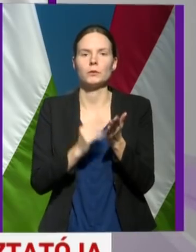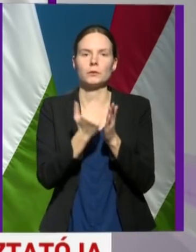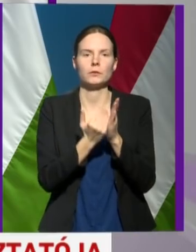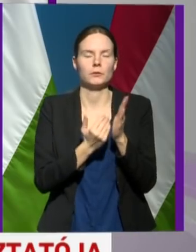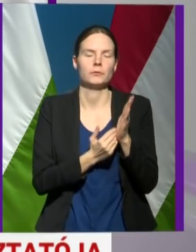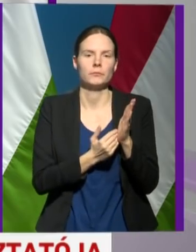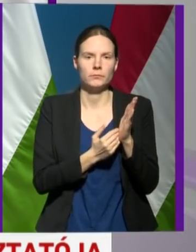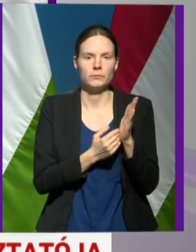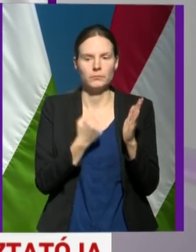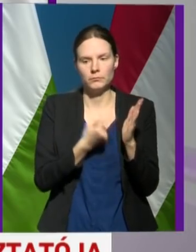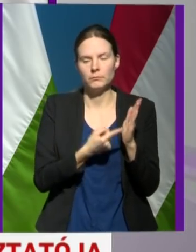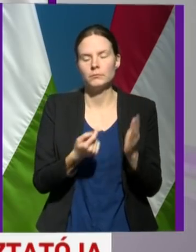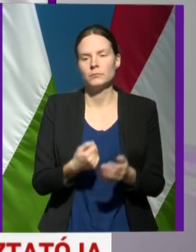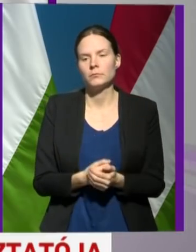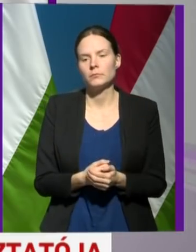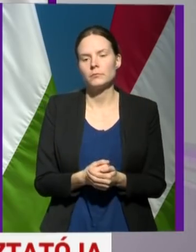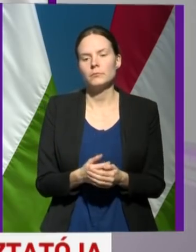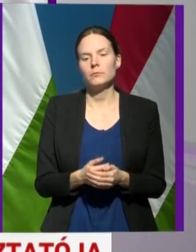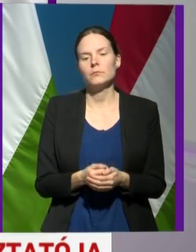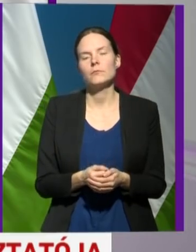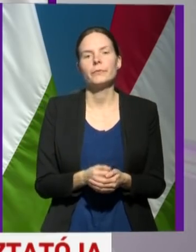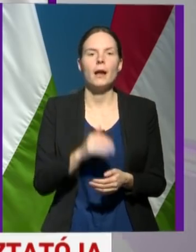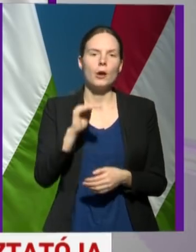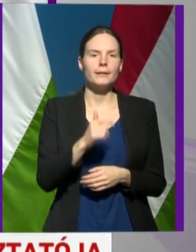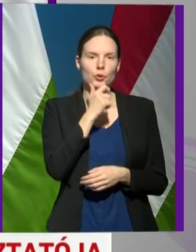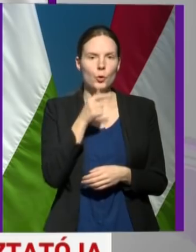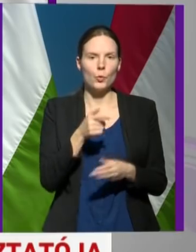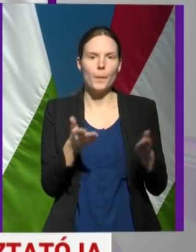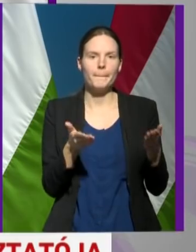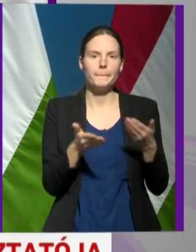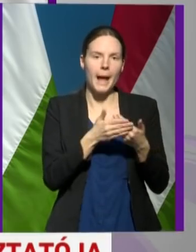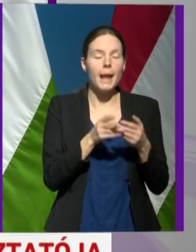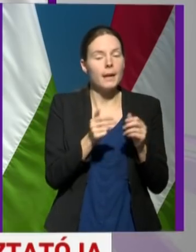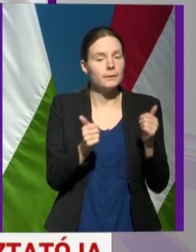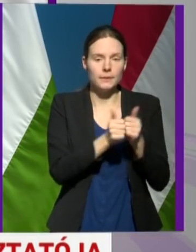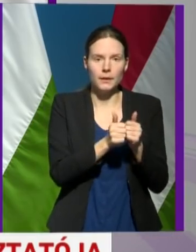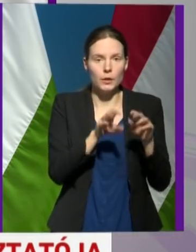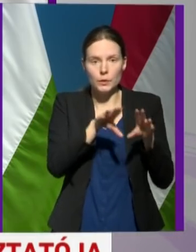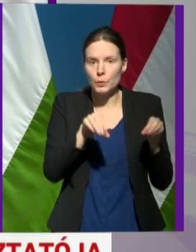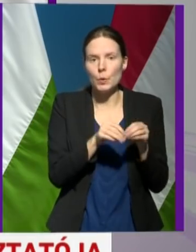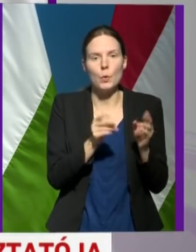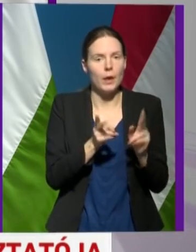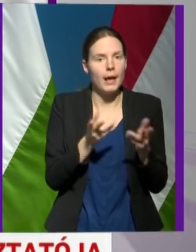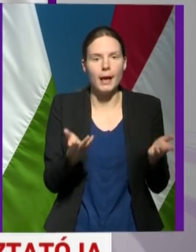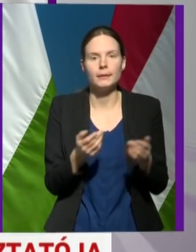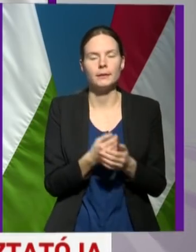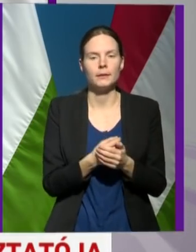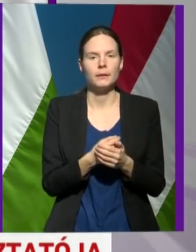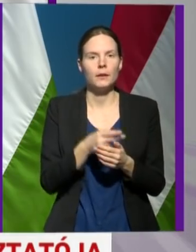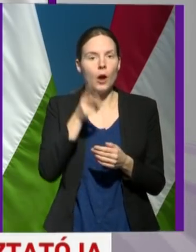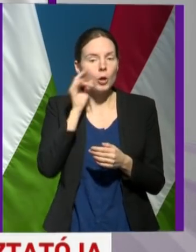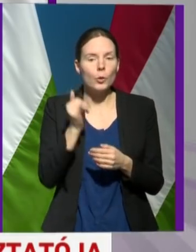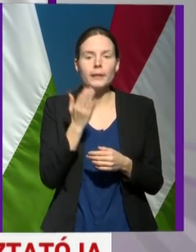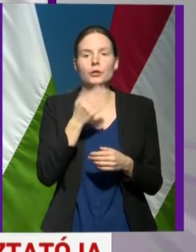érdekében. A kiskorú mellett ott lehet a szülő, különösen is, ha ő kontaktként kerülne